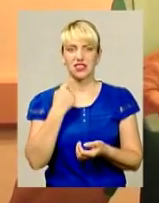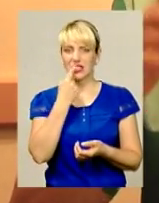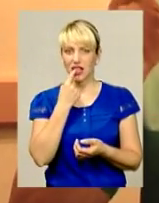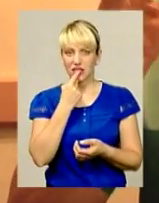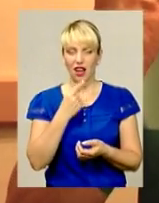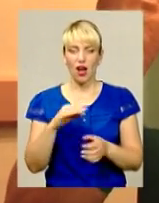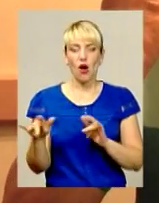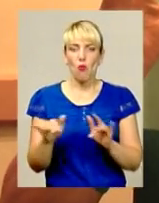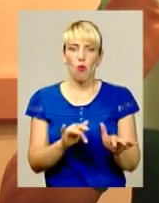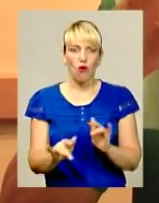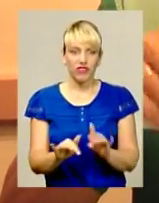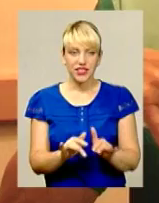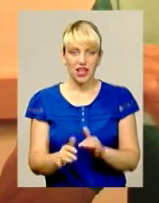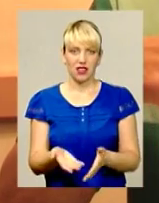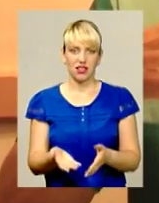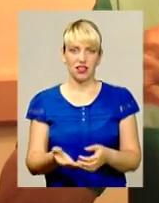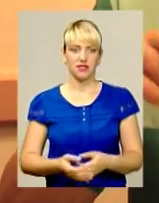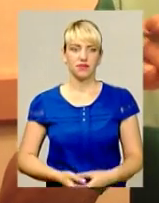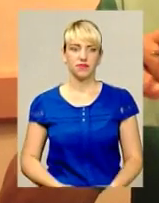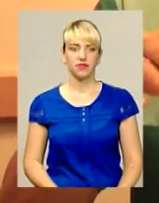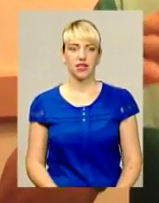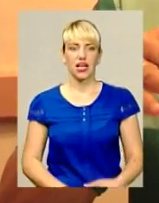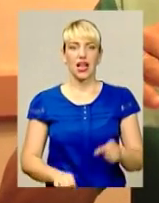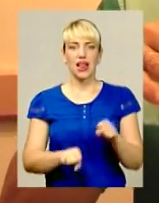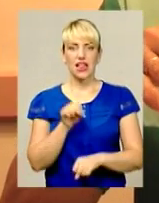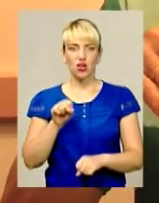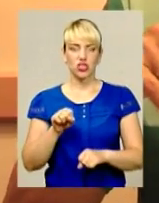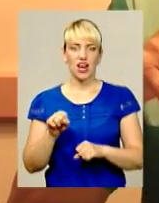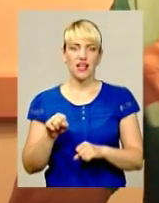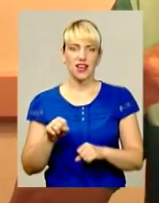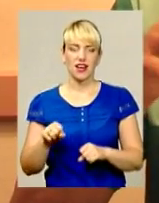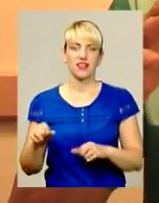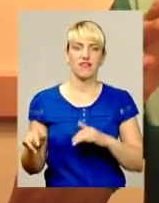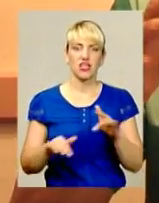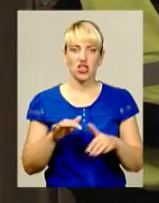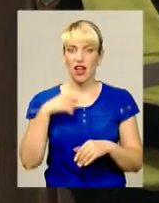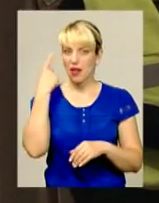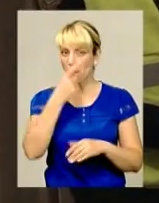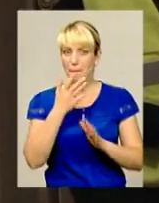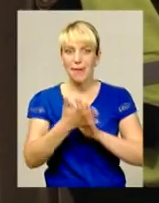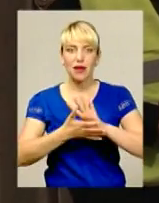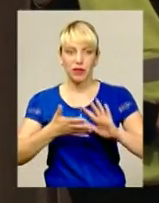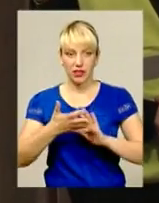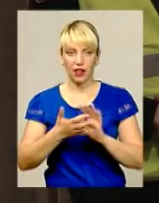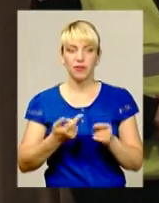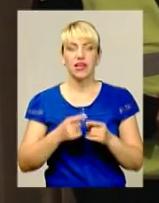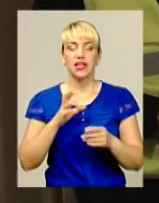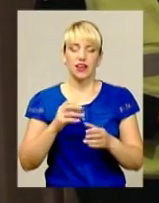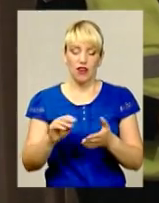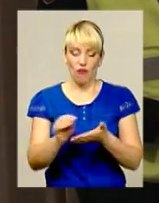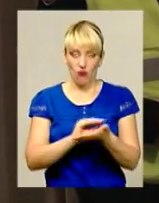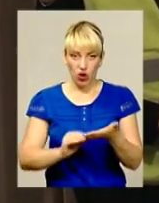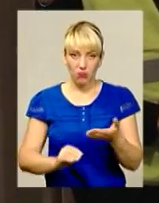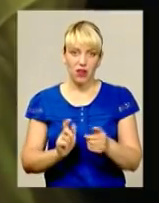поведення, нарушення движення, міміка. Іще декілька формальностей і